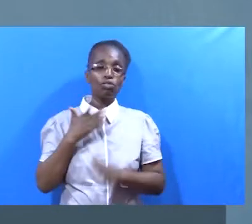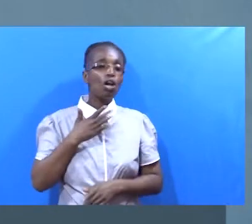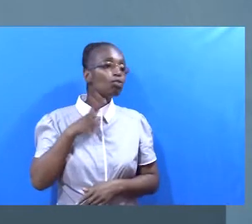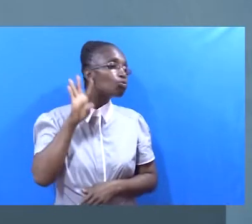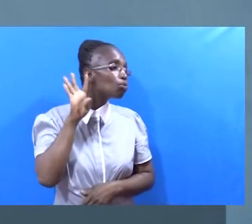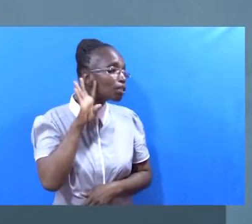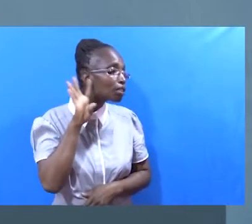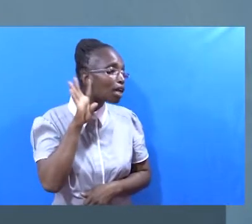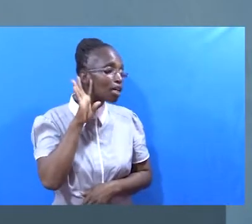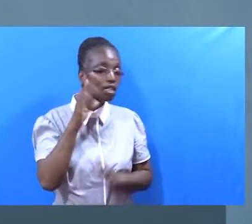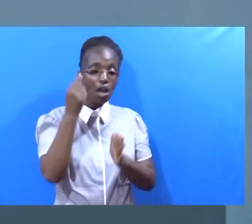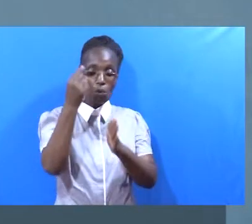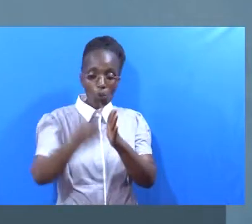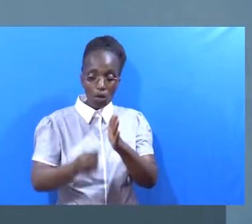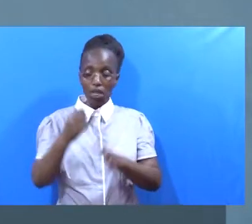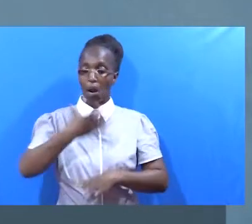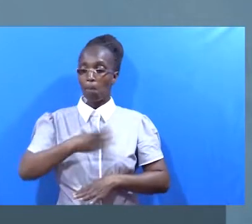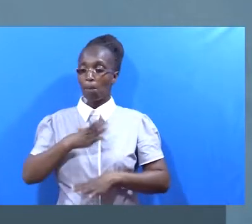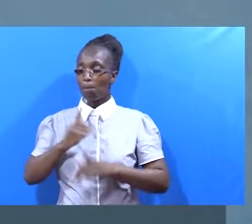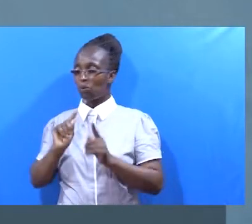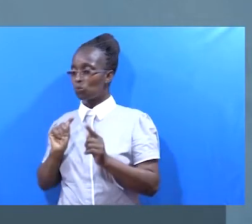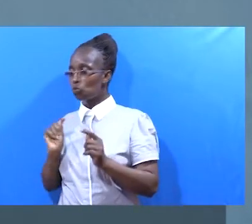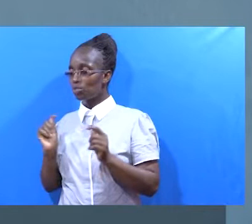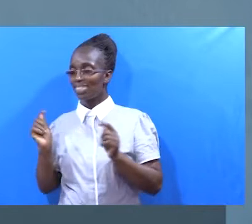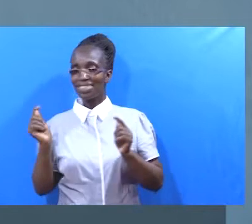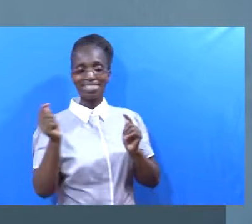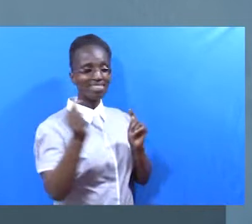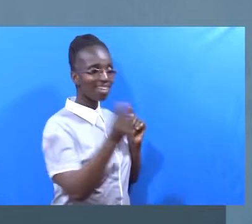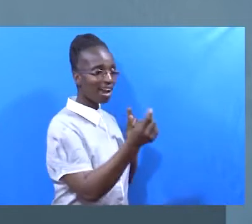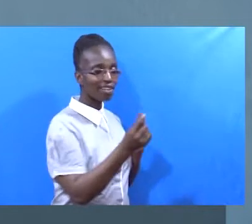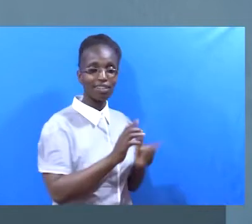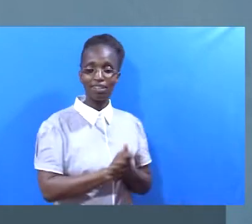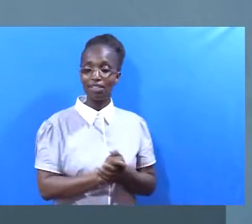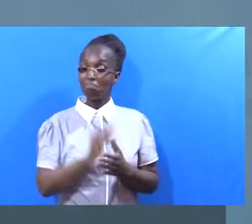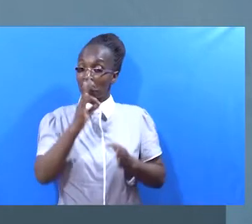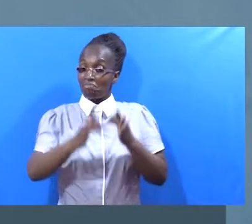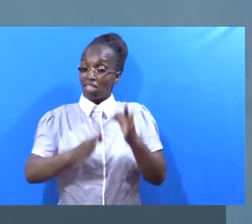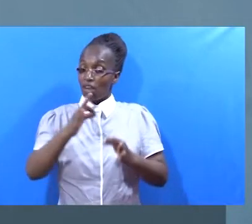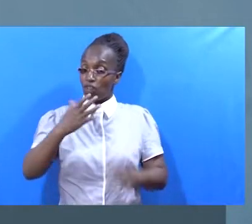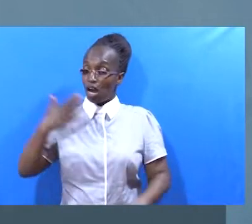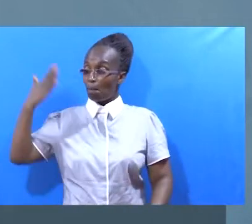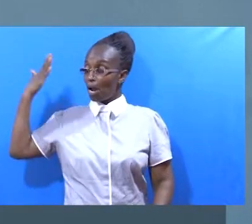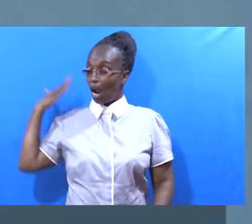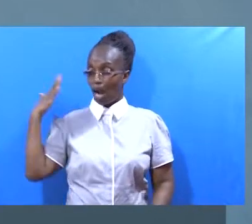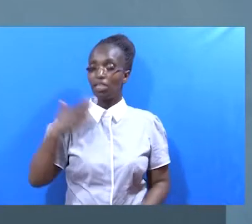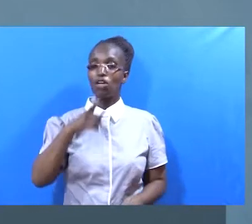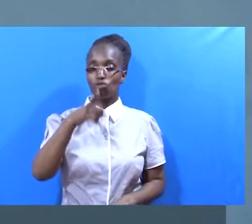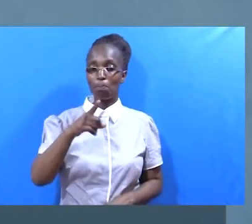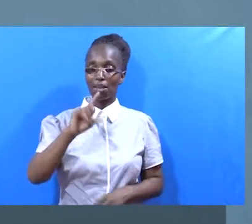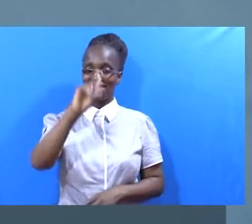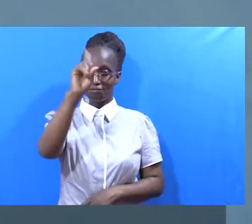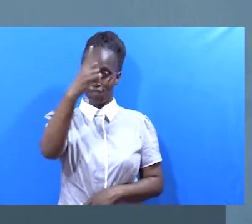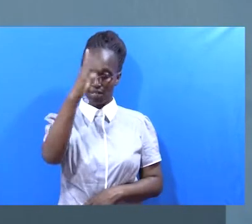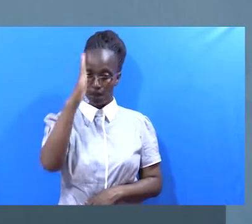Unasikia Watu wote wapinduke Na kuangalia pande ile Kama ulikuwa nyuma